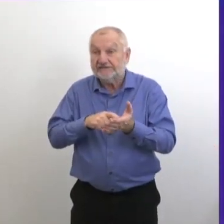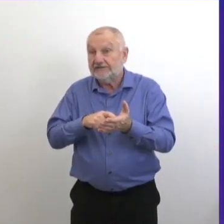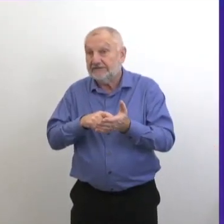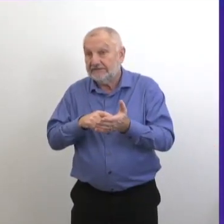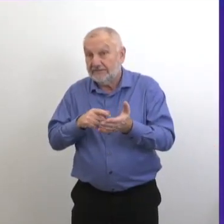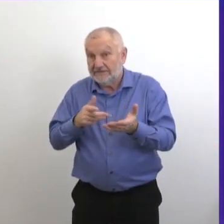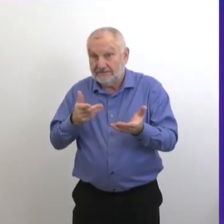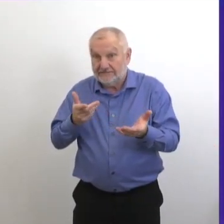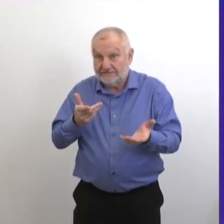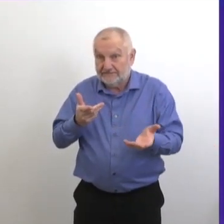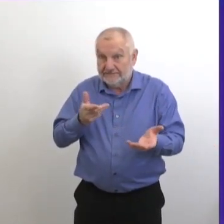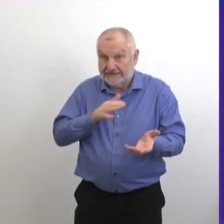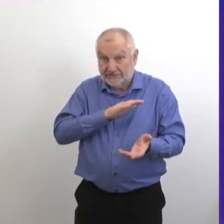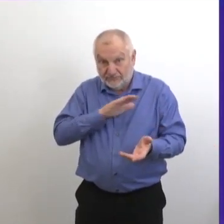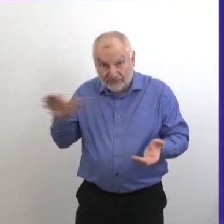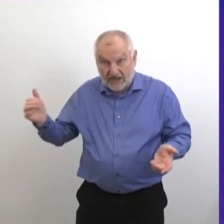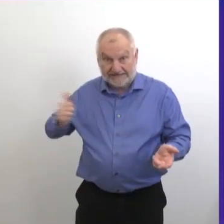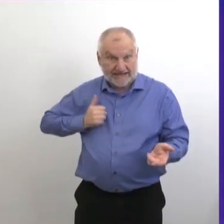très rapidement